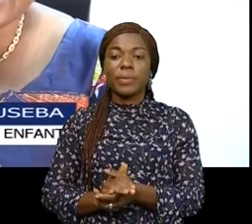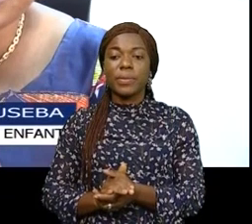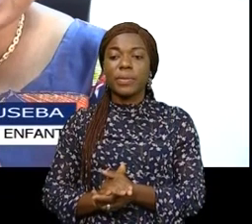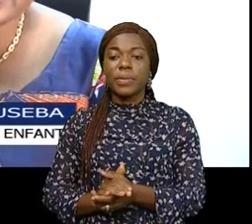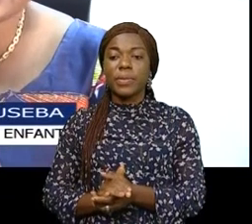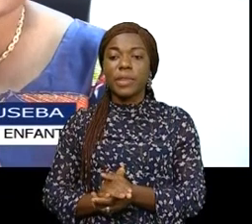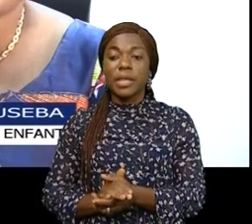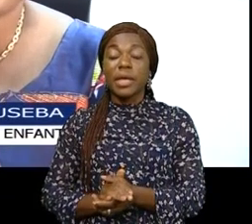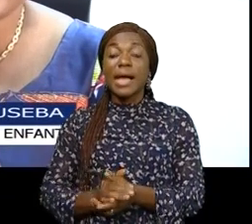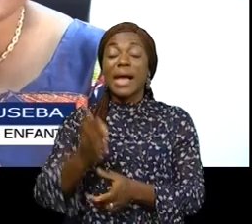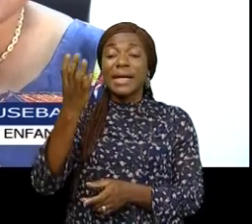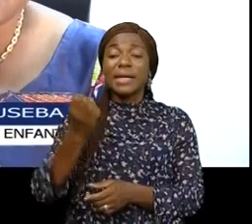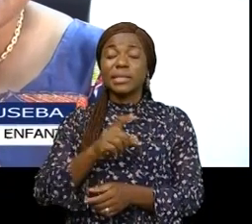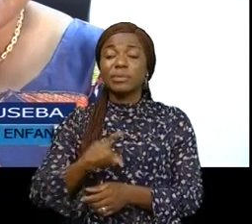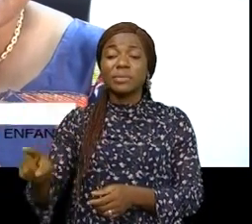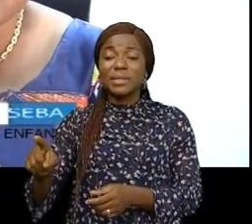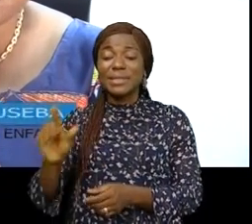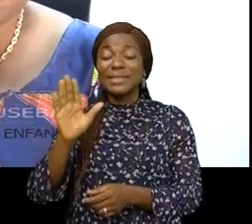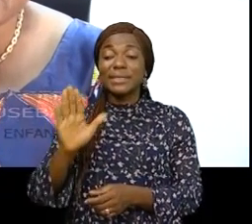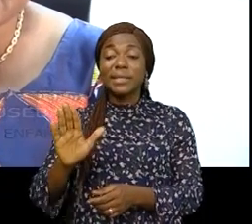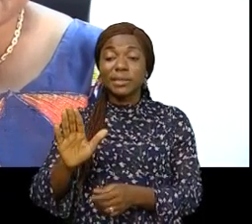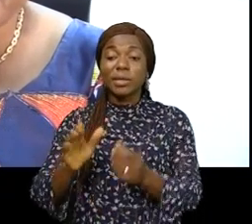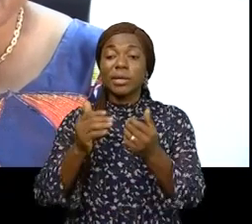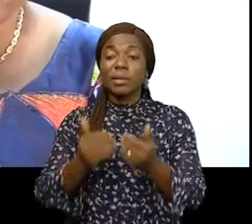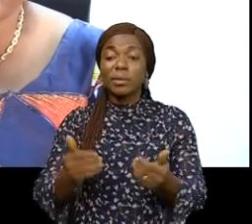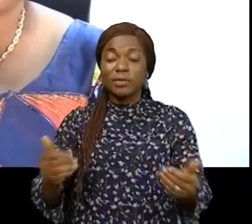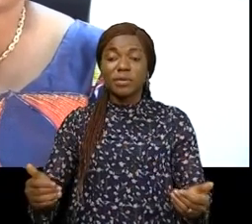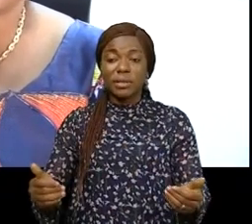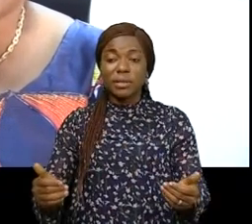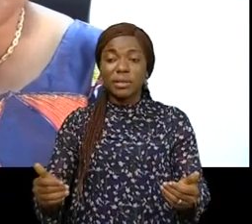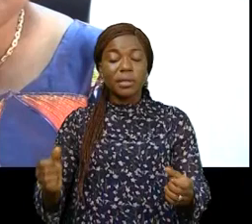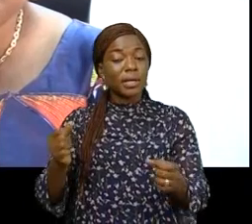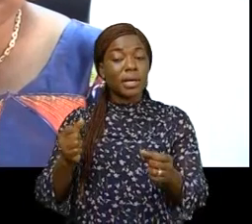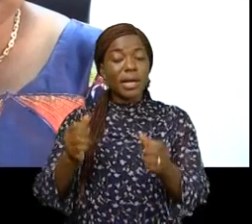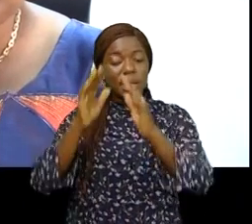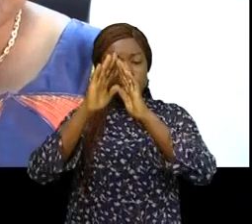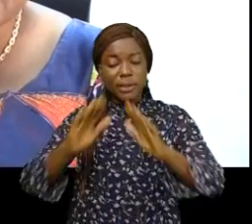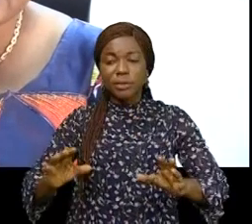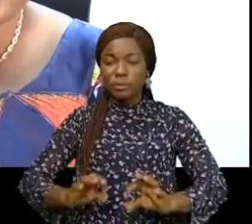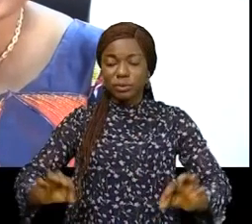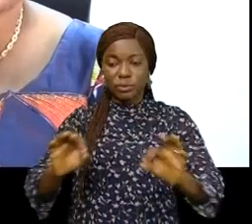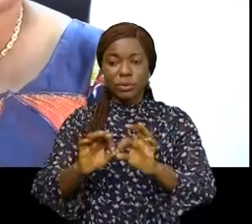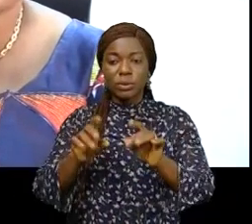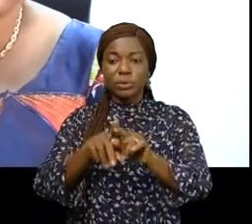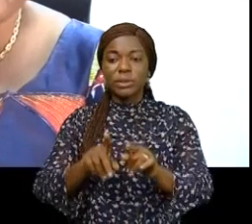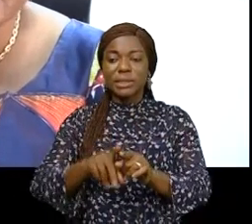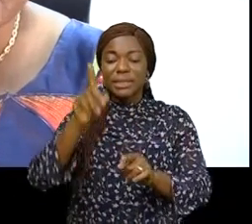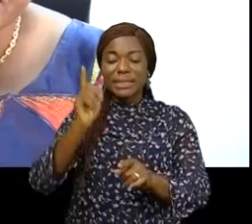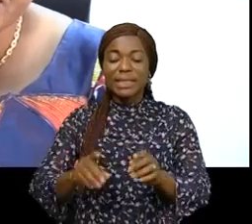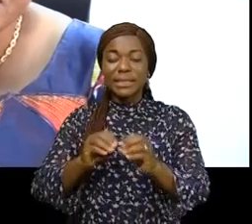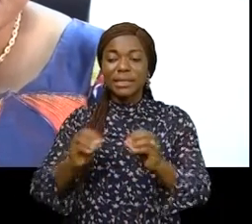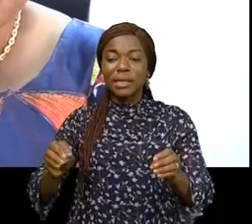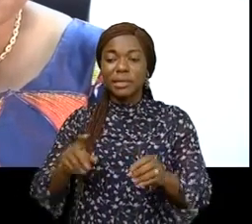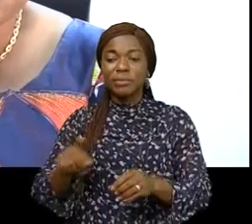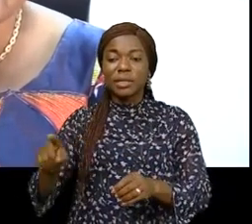4500 ménages sont sans-abri et près de 150 enfants séparés de leur famille.